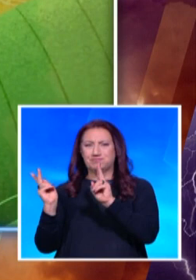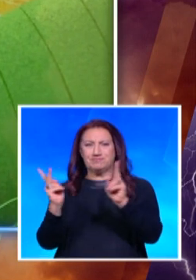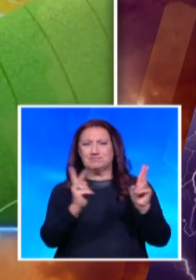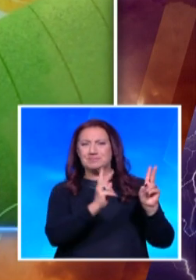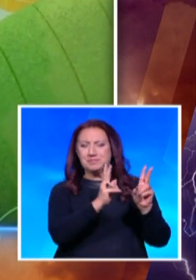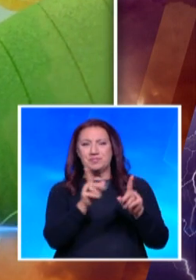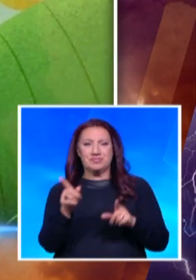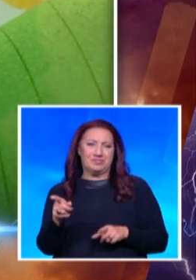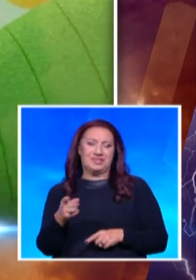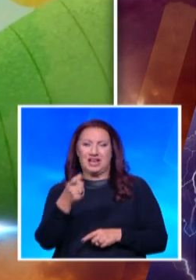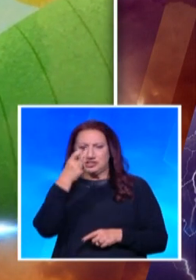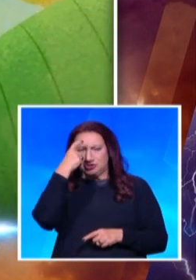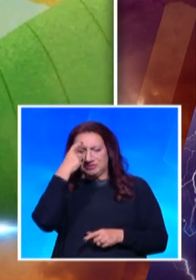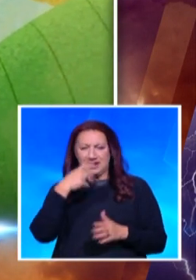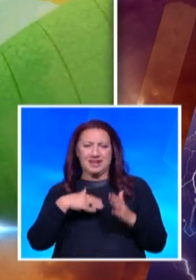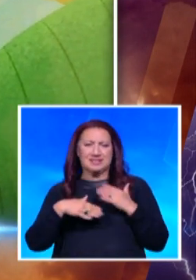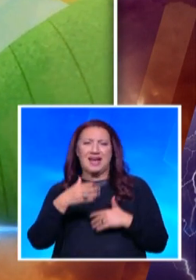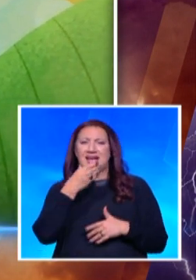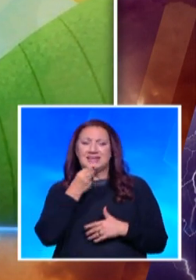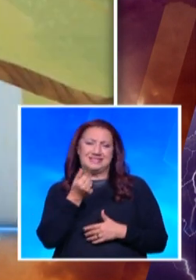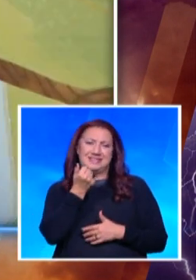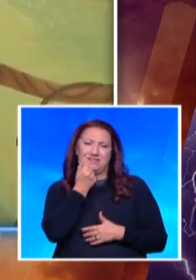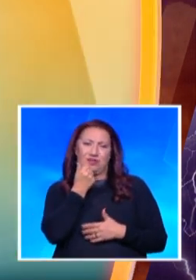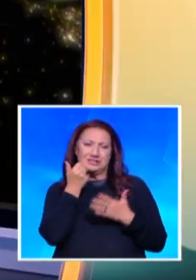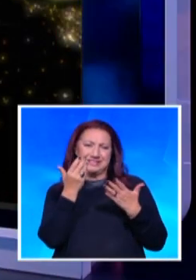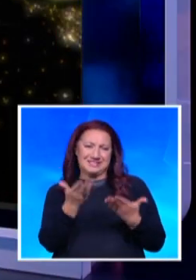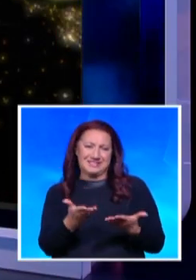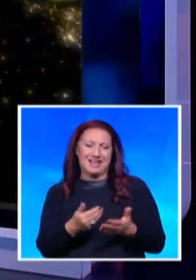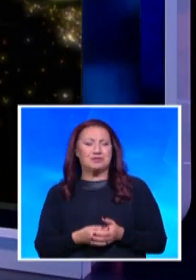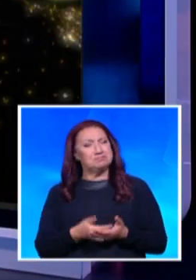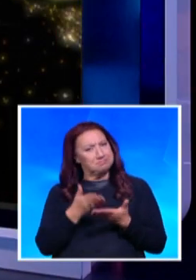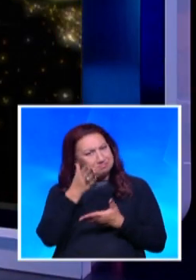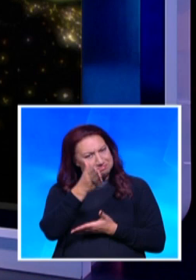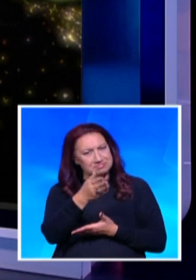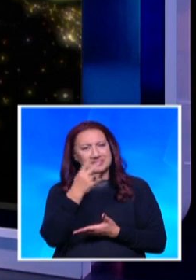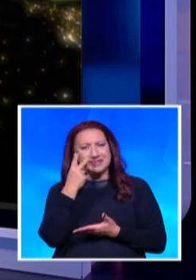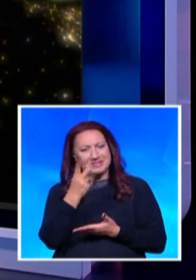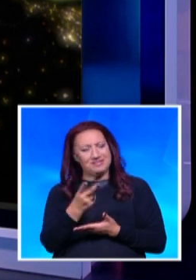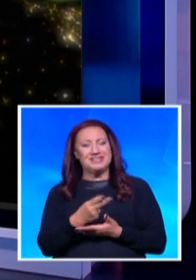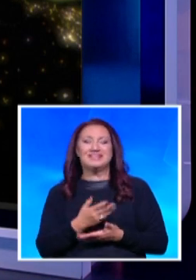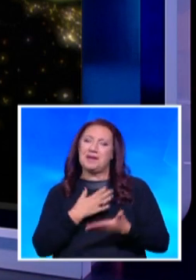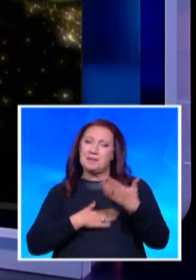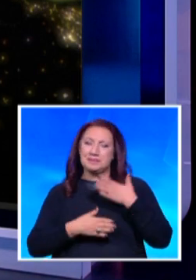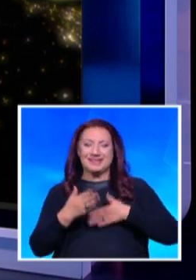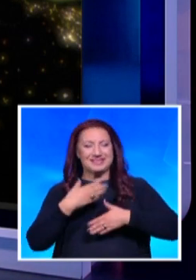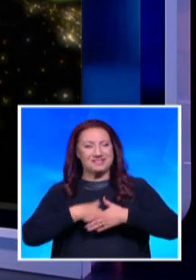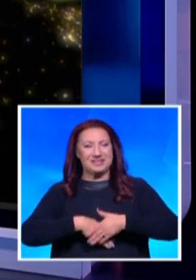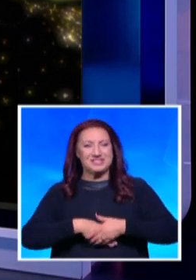България. А това е още една причина да го посетите. След малко пък започва фермата. Останете с Би Ти Ви!